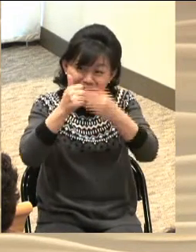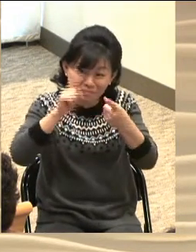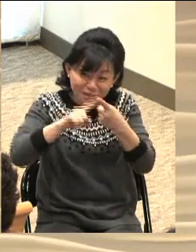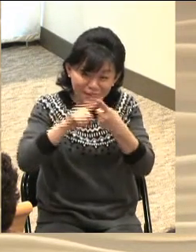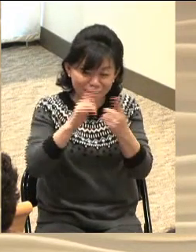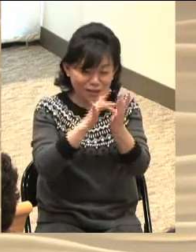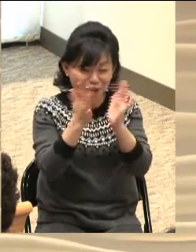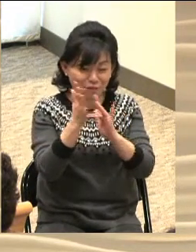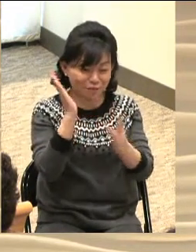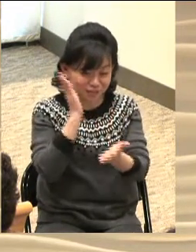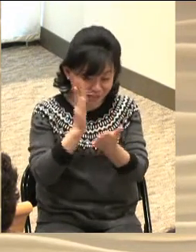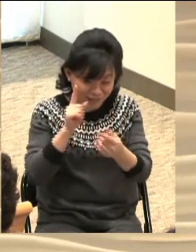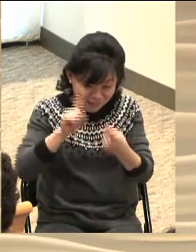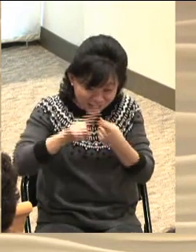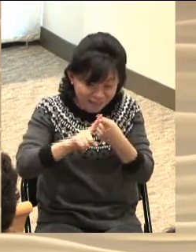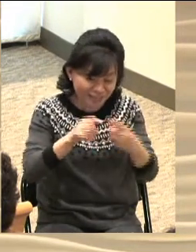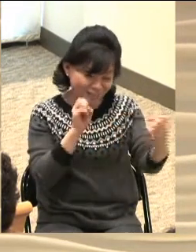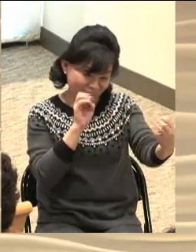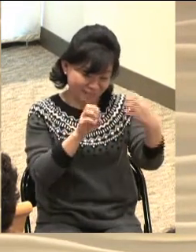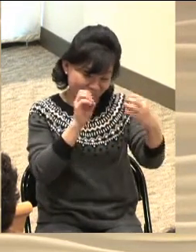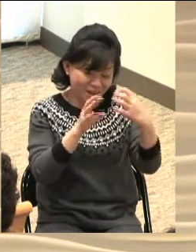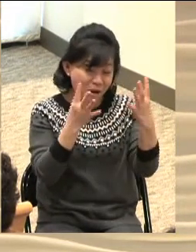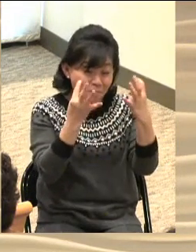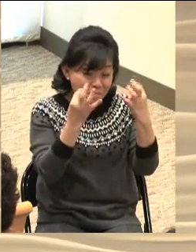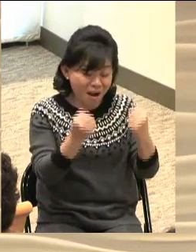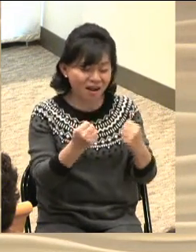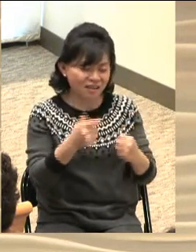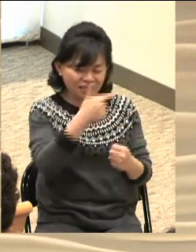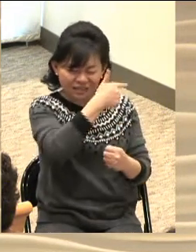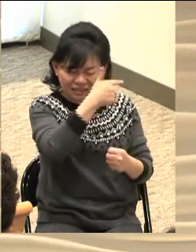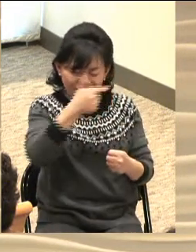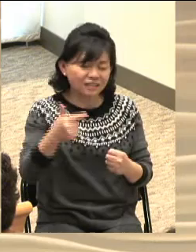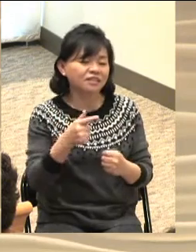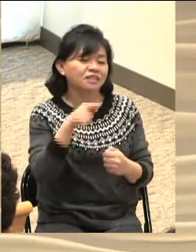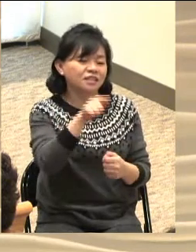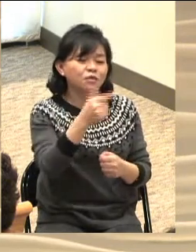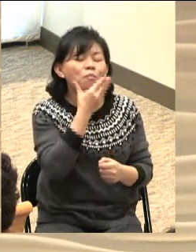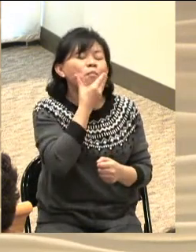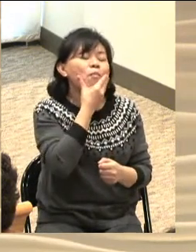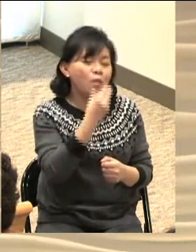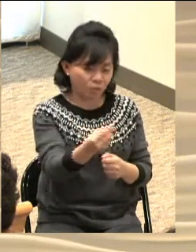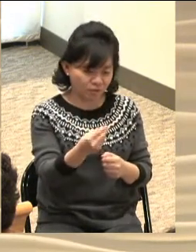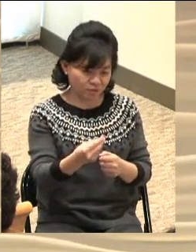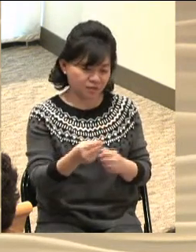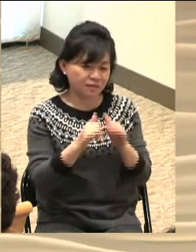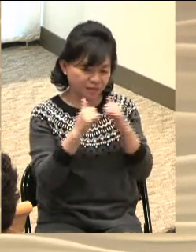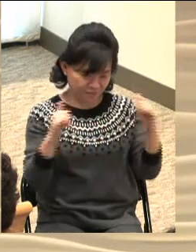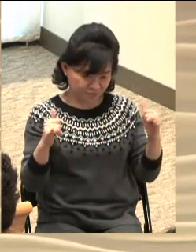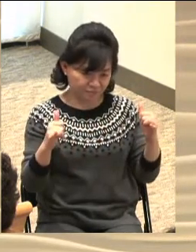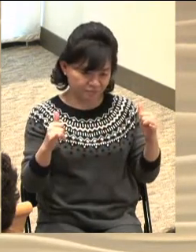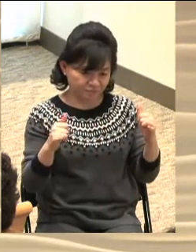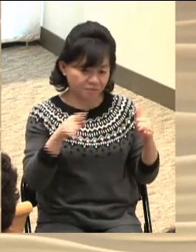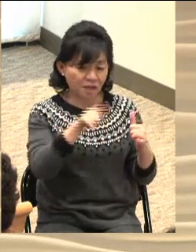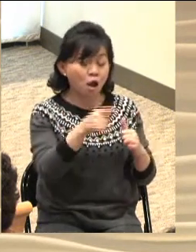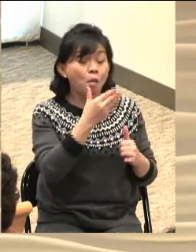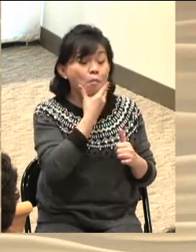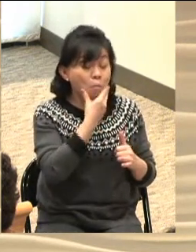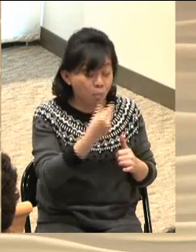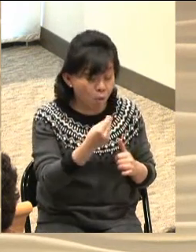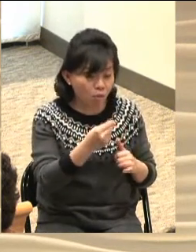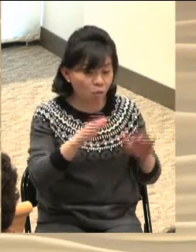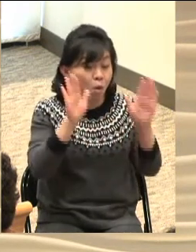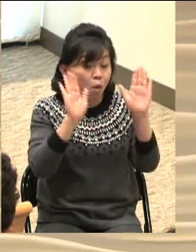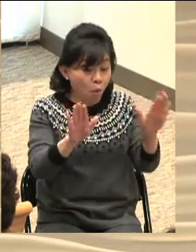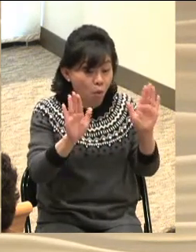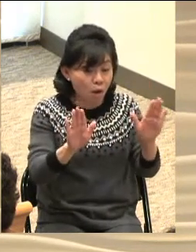믿음의 동지를 만나는 것은 참 인생의 큰 복 중에 하나라고 할 수 있습니다 그리고 그 복을 오늘